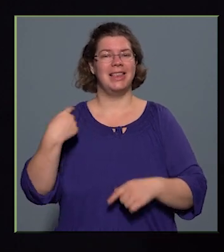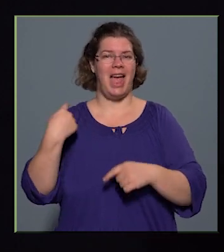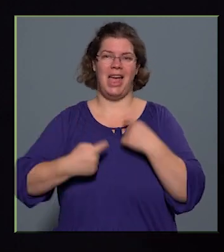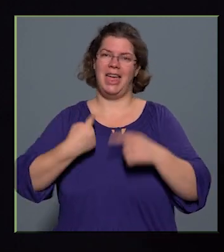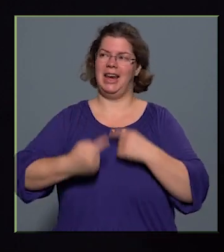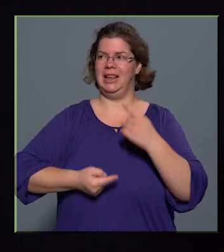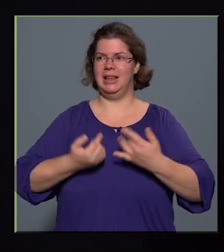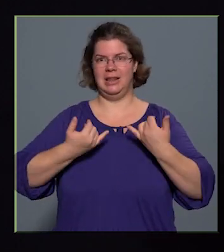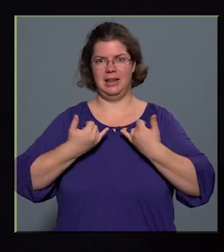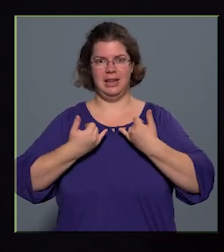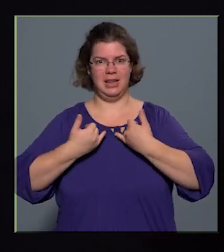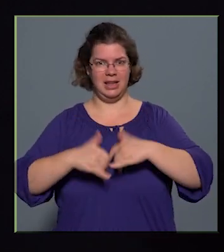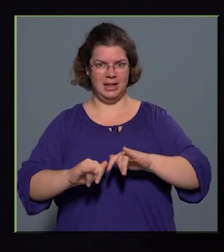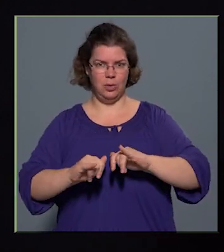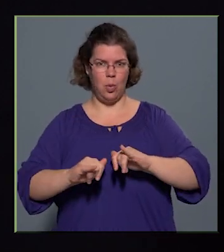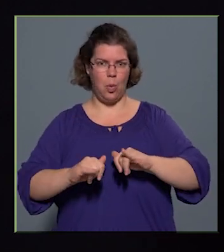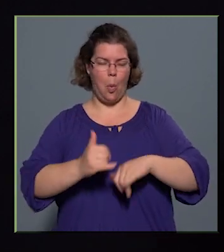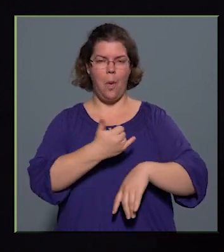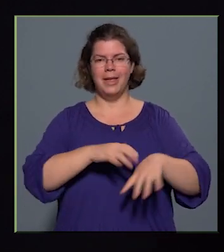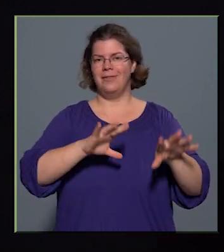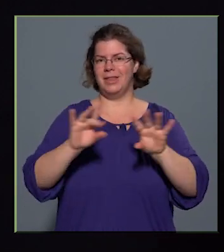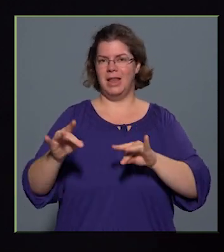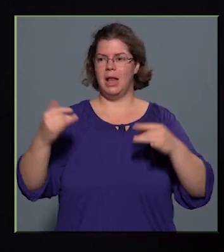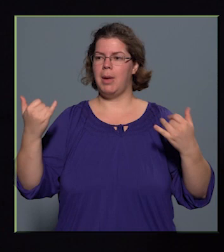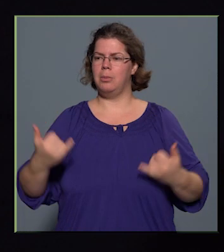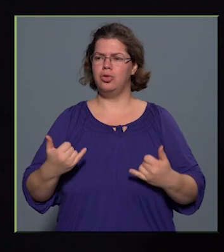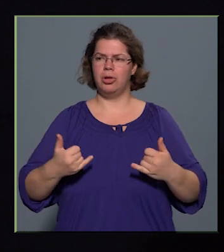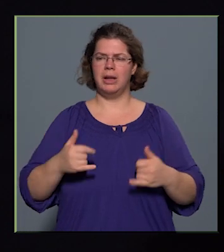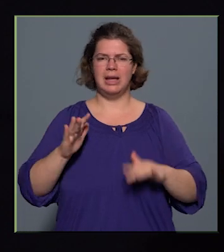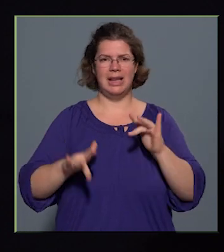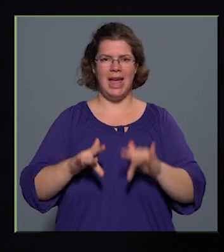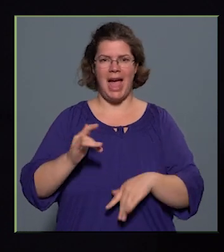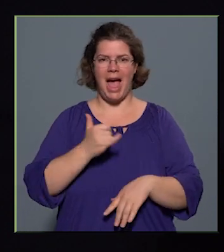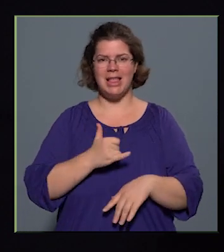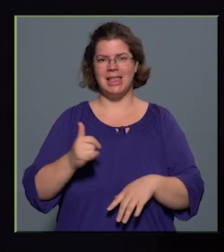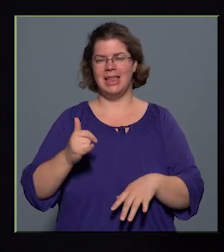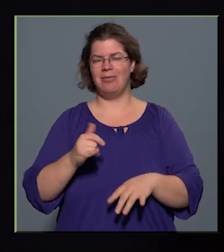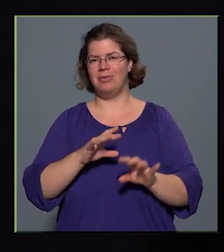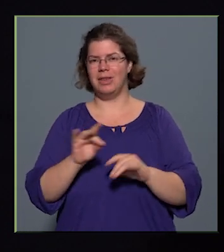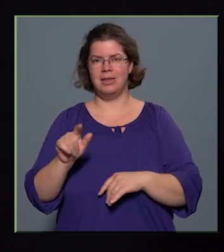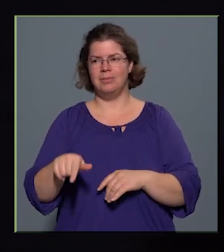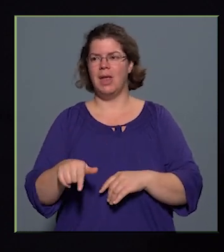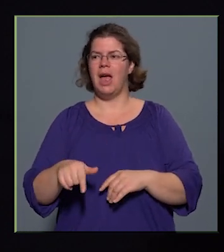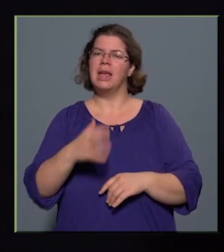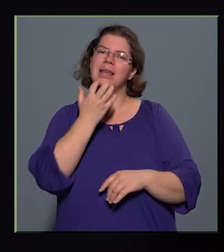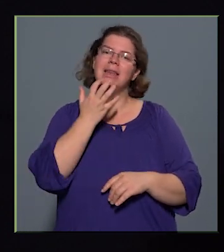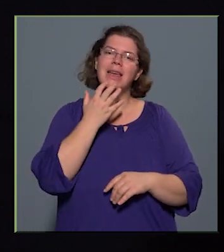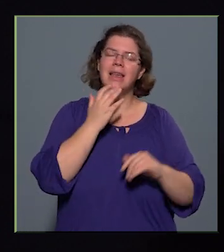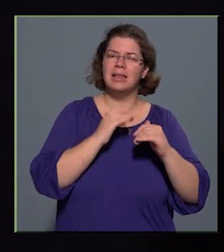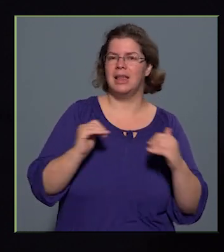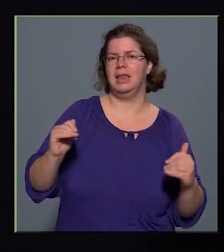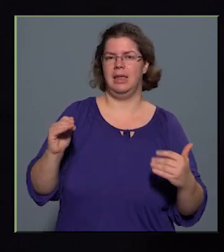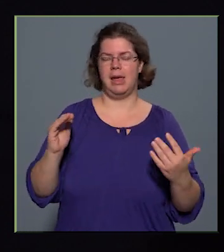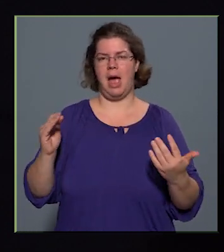induló évtized, meg a mostani utóbbi néhány évnek az igényszintjét, a közönség